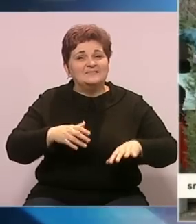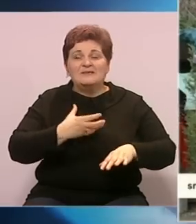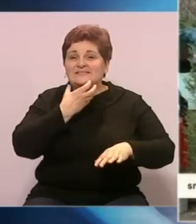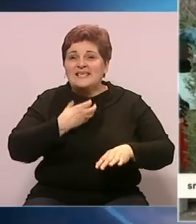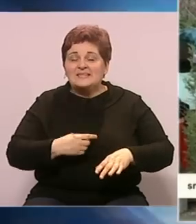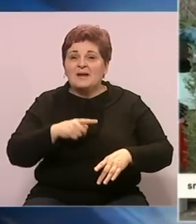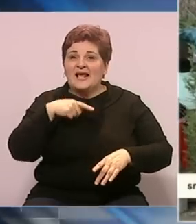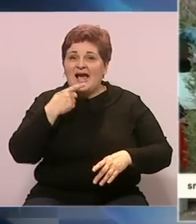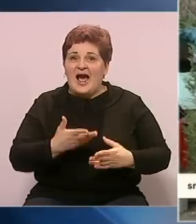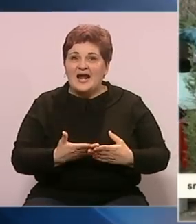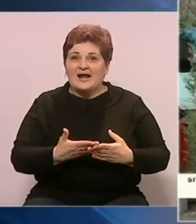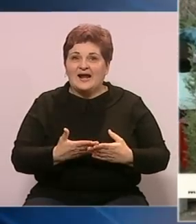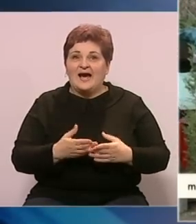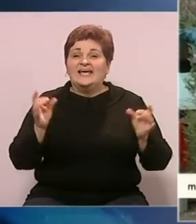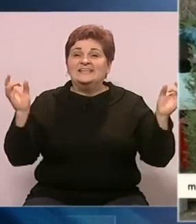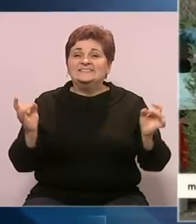Razom poručuju.